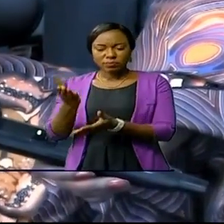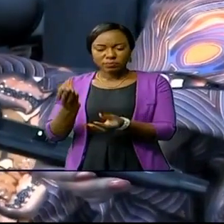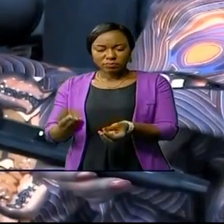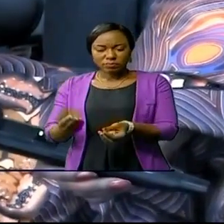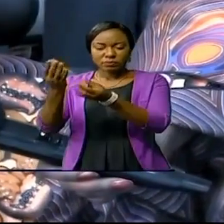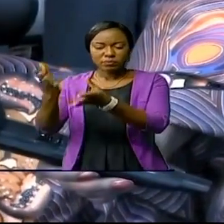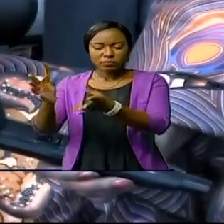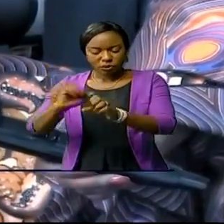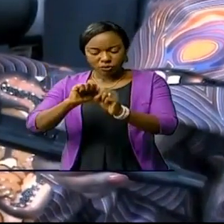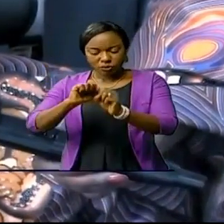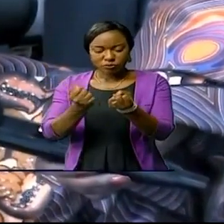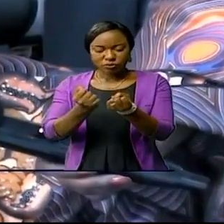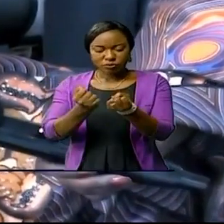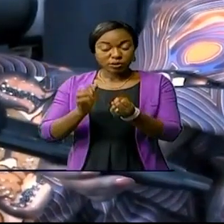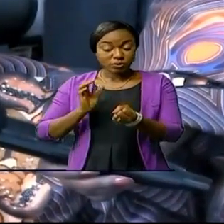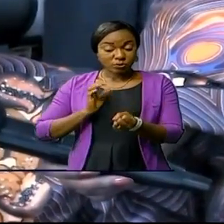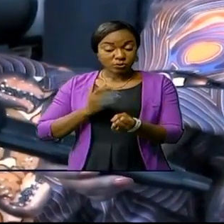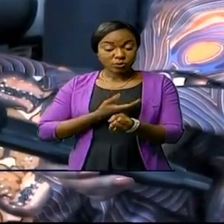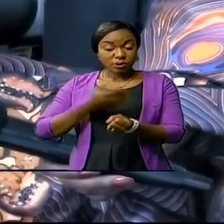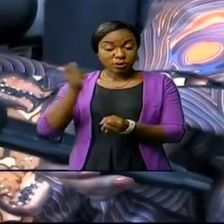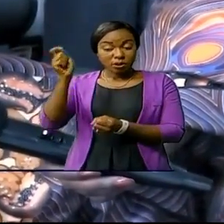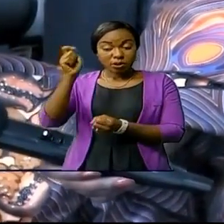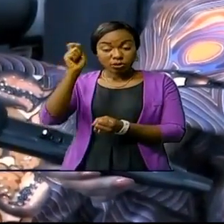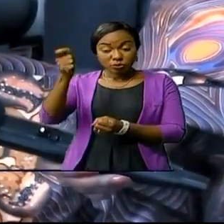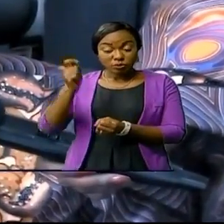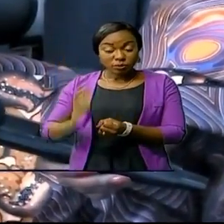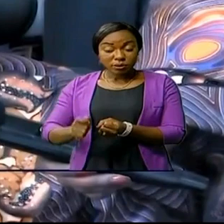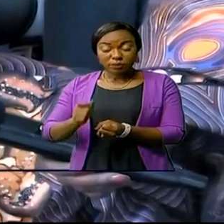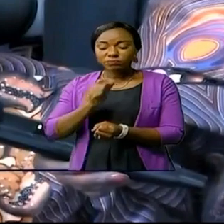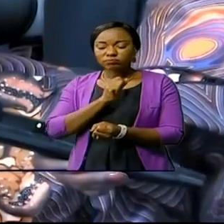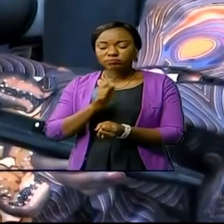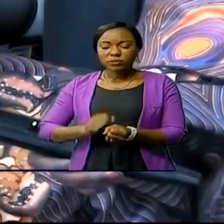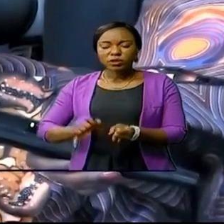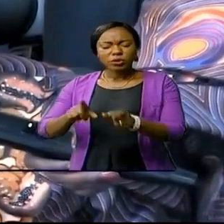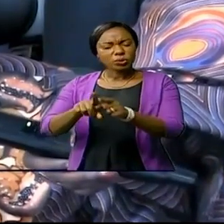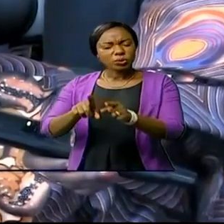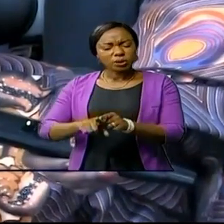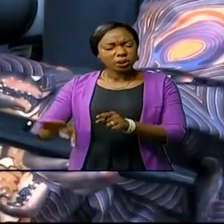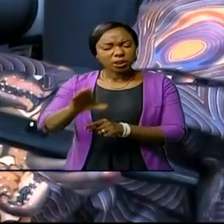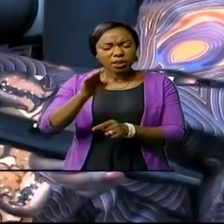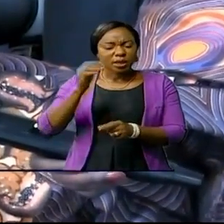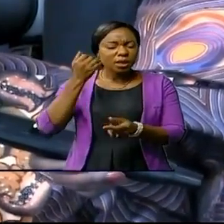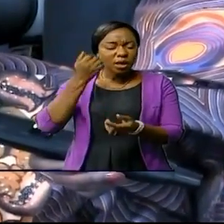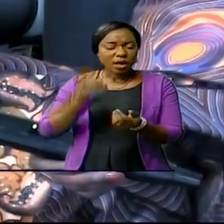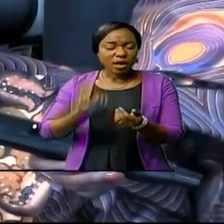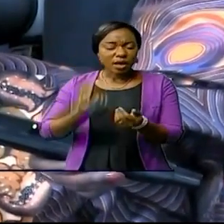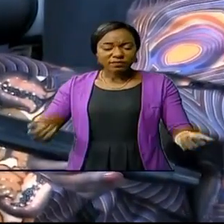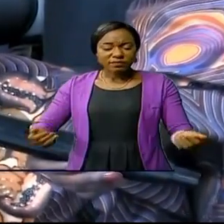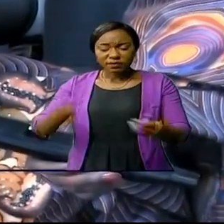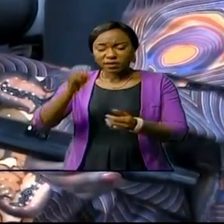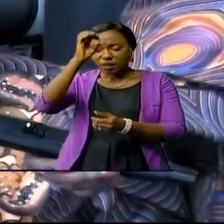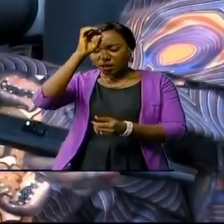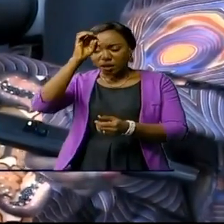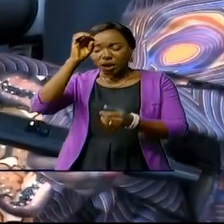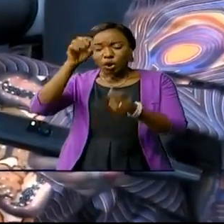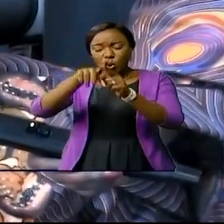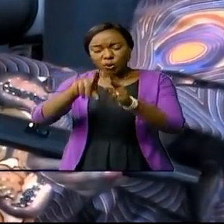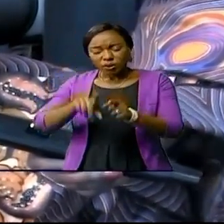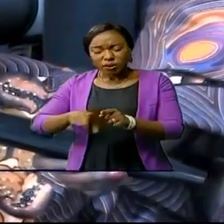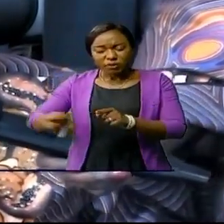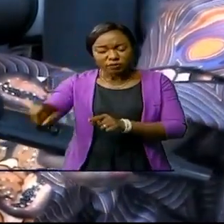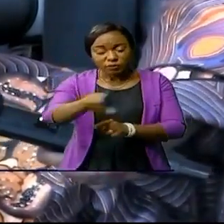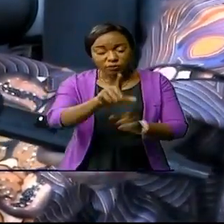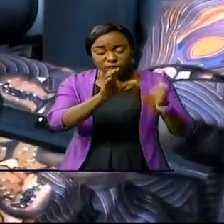du social, de nos militaires retraités, de leurs veuves et orphelins, en associant vos